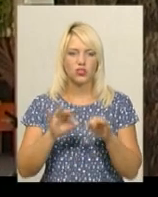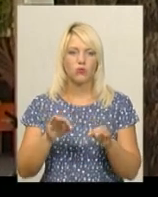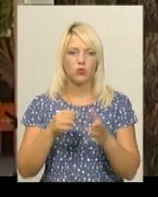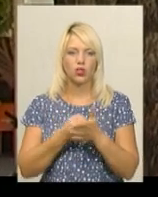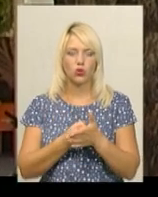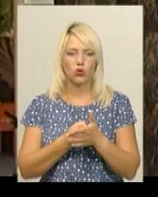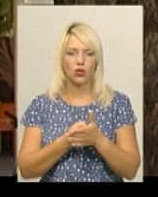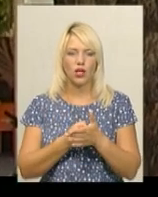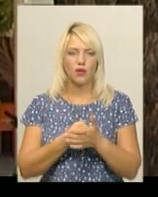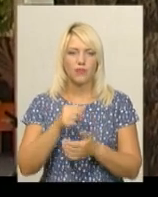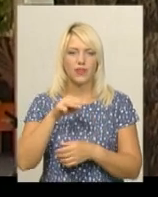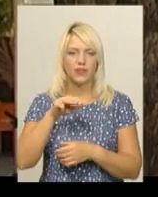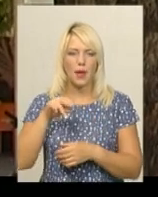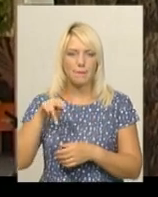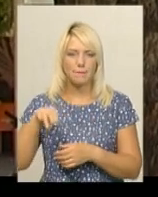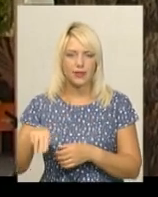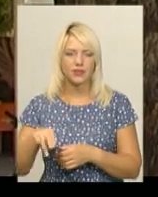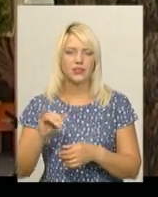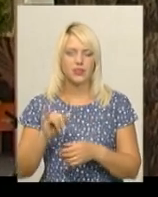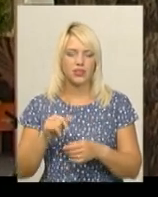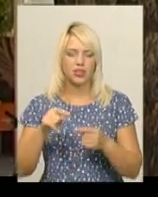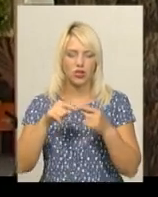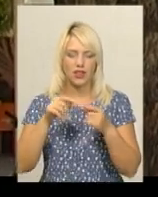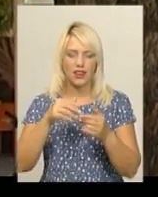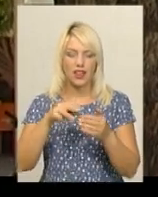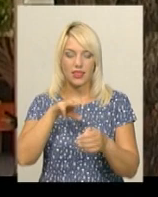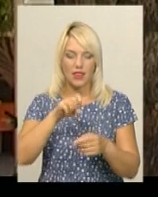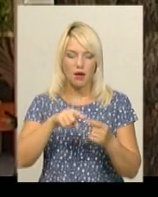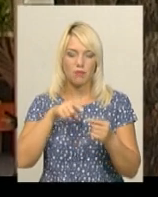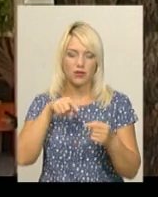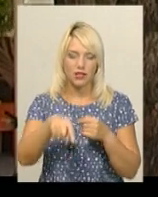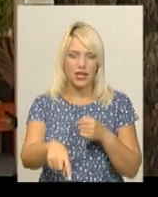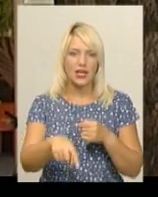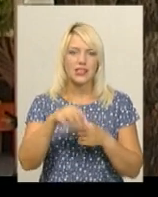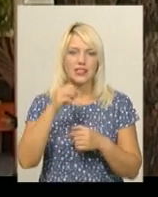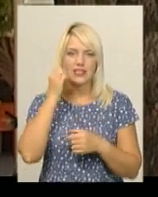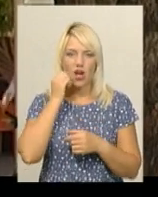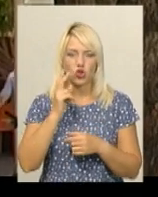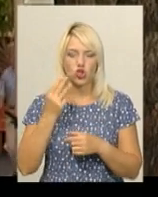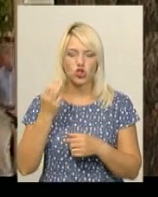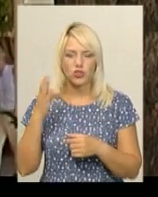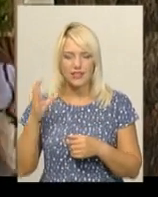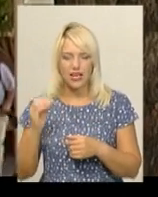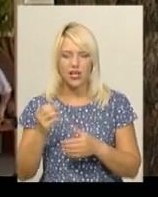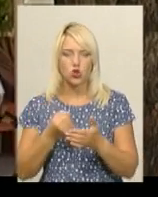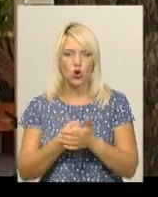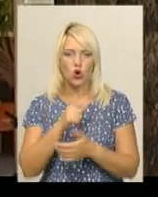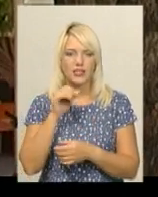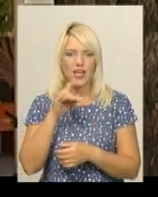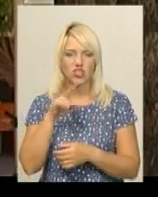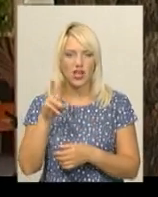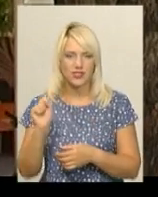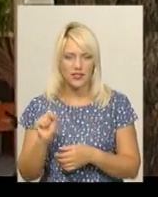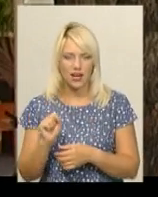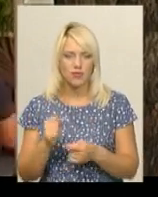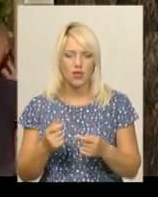Темпу і від Темпу донизу з Старокостинівського шосе до вулиці Зарічанської. Обидві вже цього